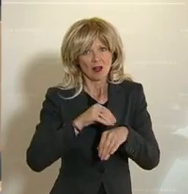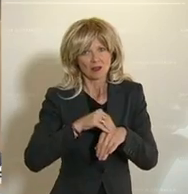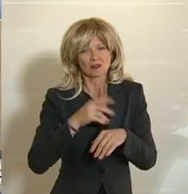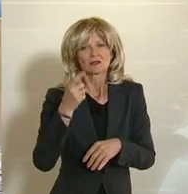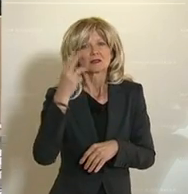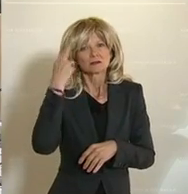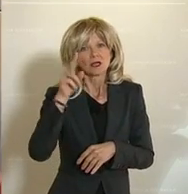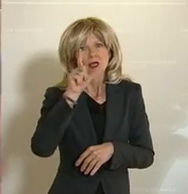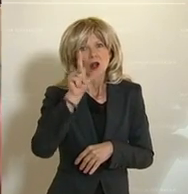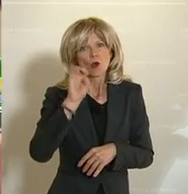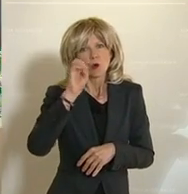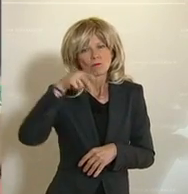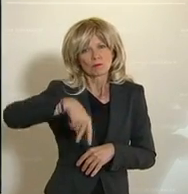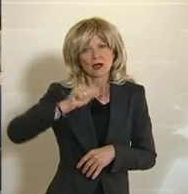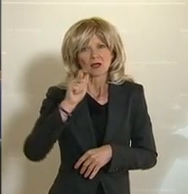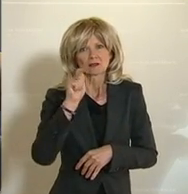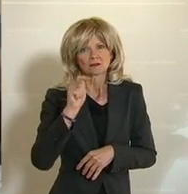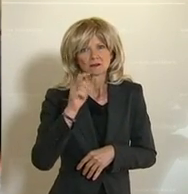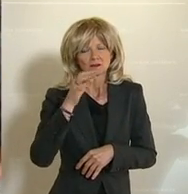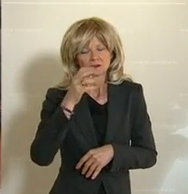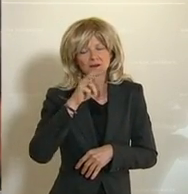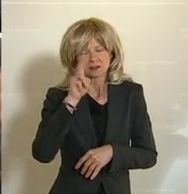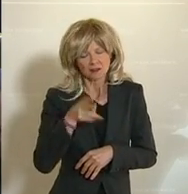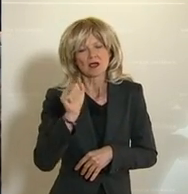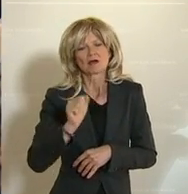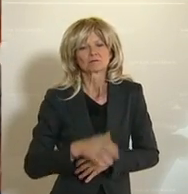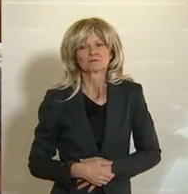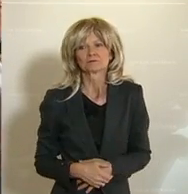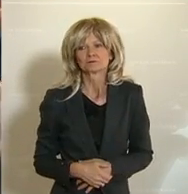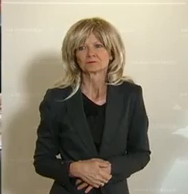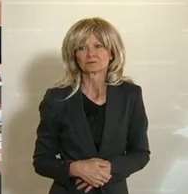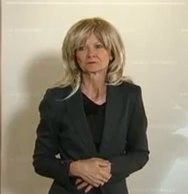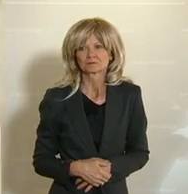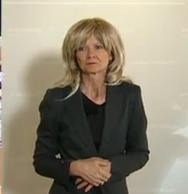Der außenpolitische Sprecher der ÖVP ist am Weg zum Pult, Reinhold Lupatka.